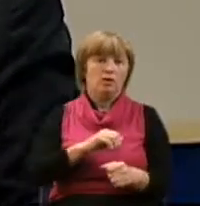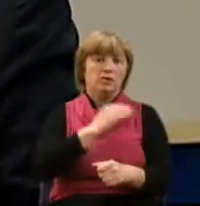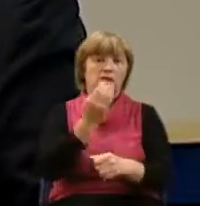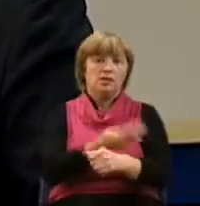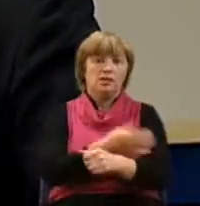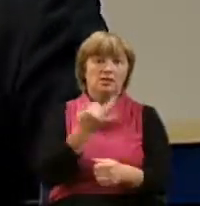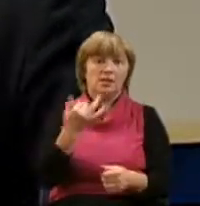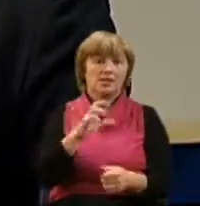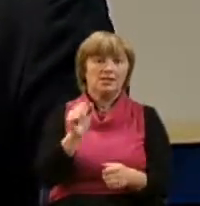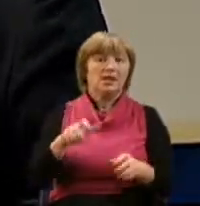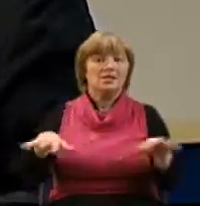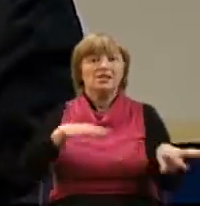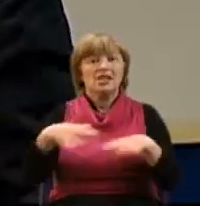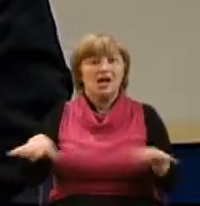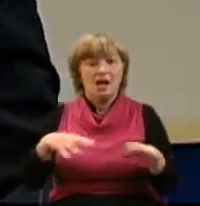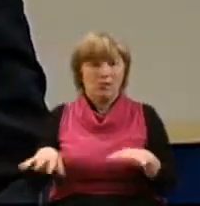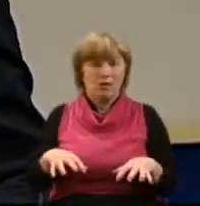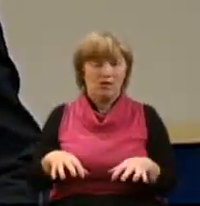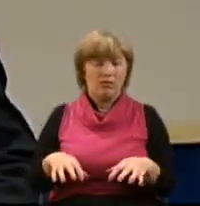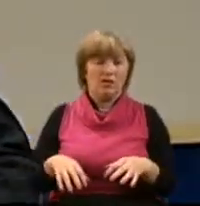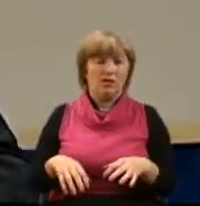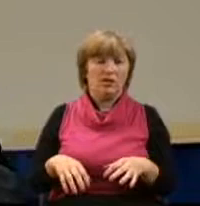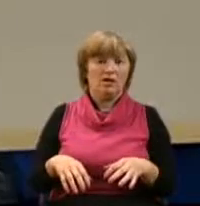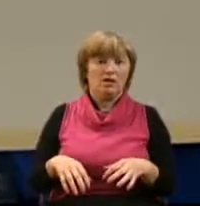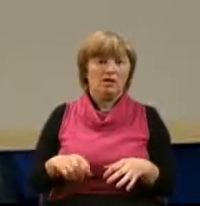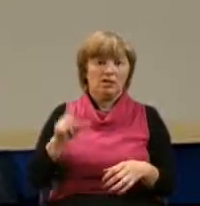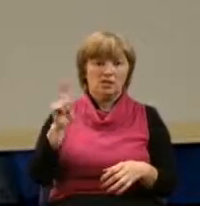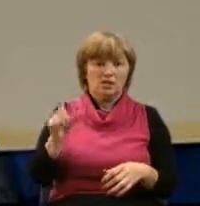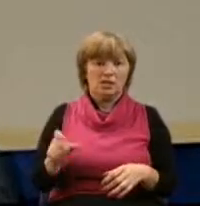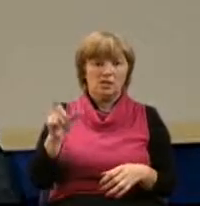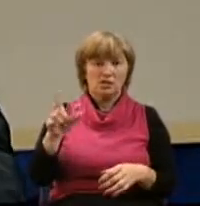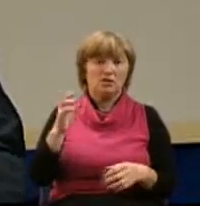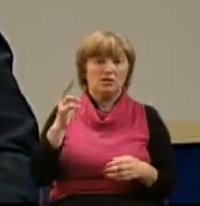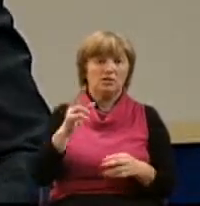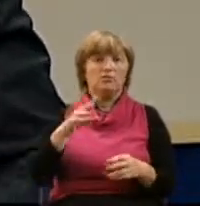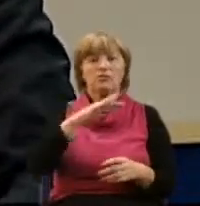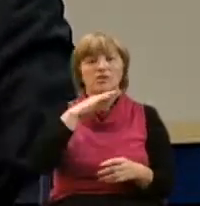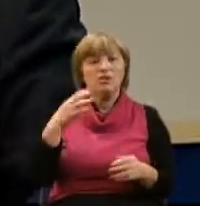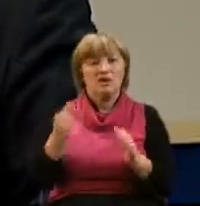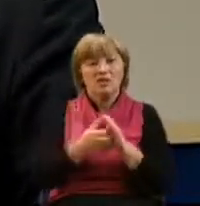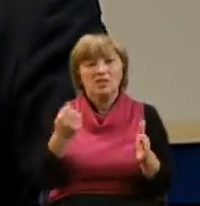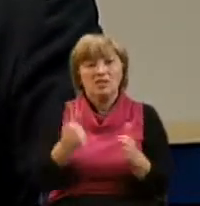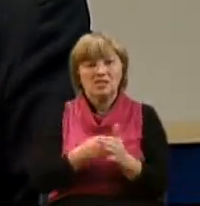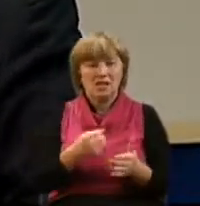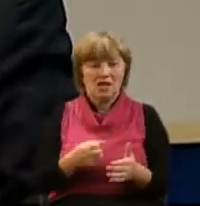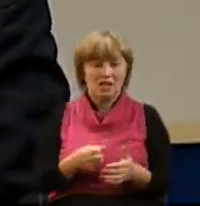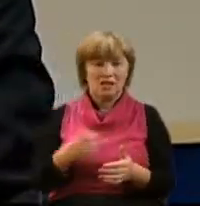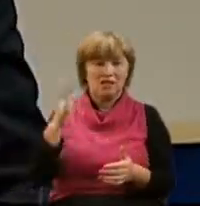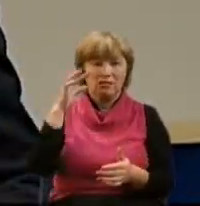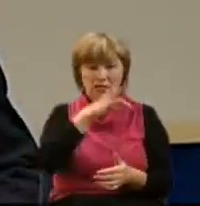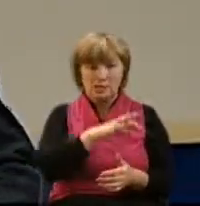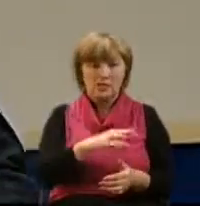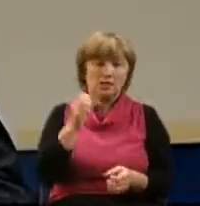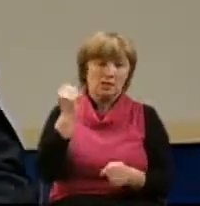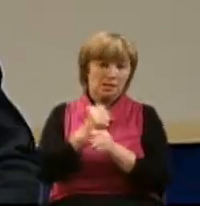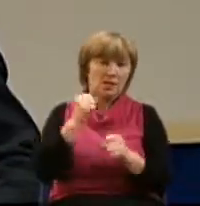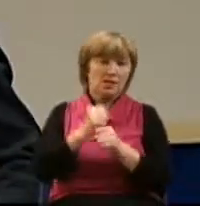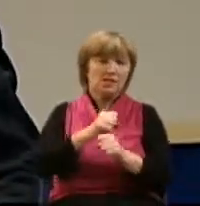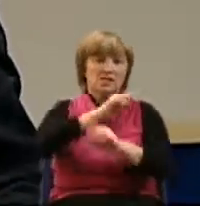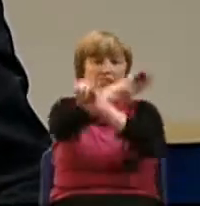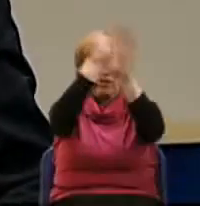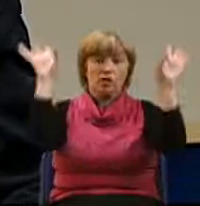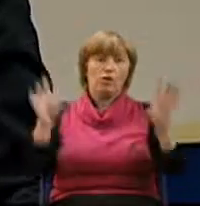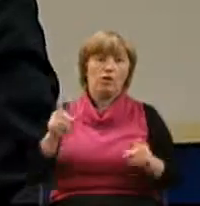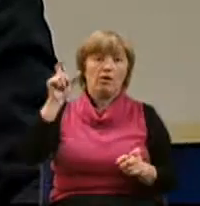слабого, и немощного может быть человека, человека, в котором много недостатков и пороков сделать святого,